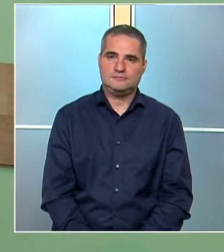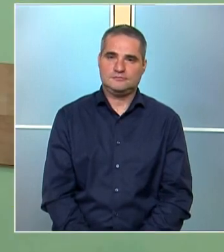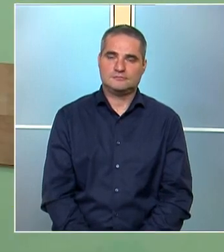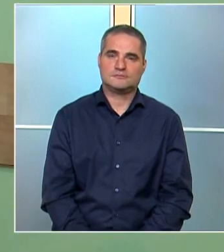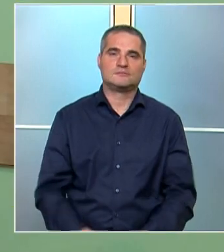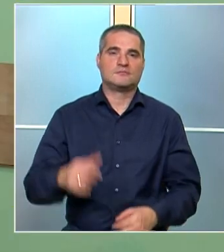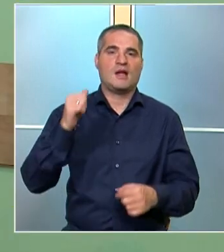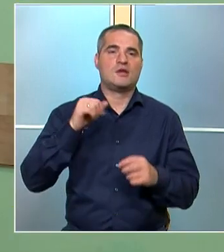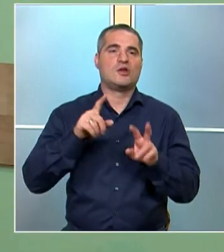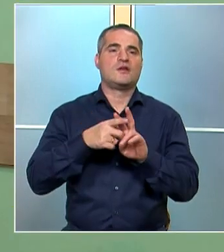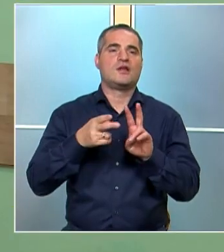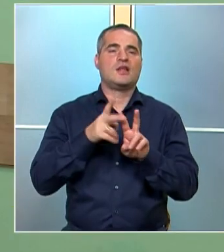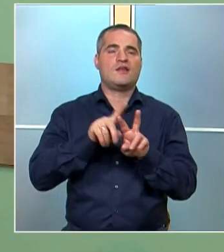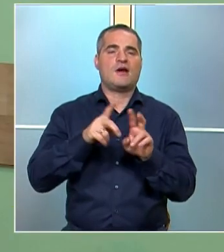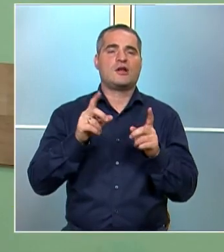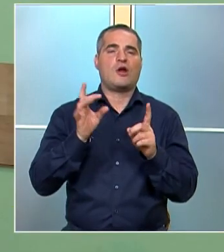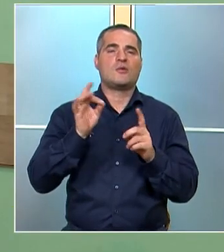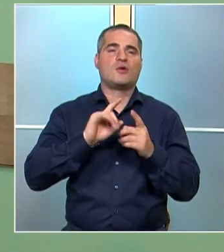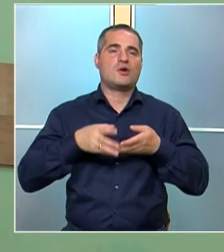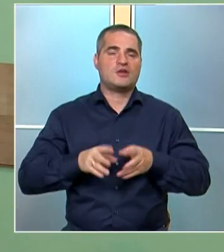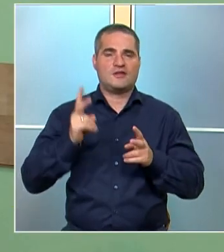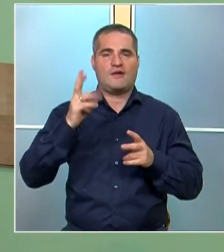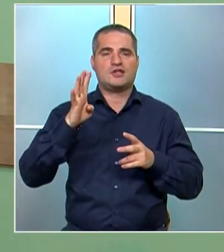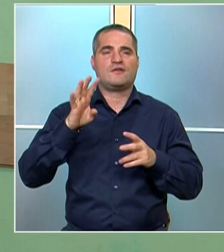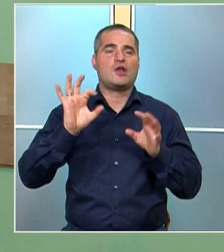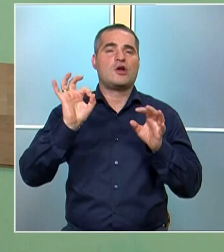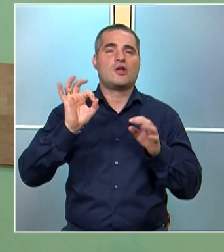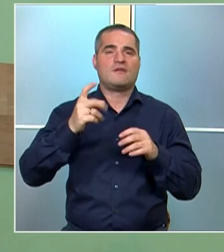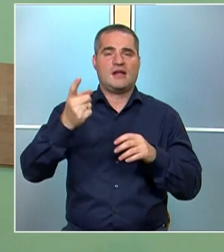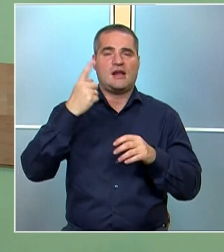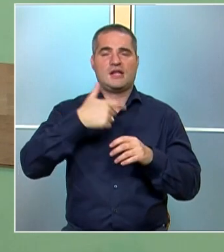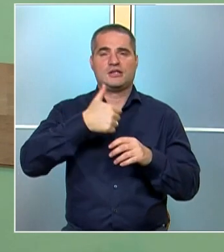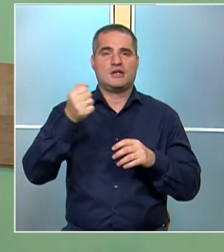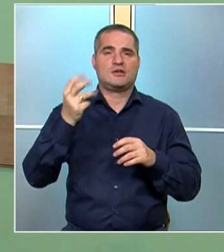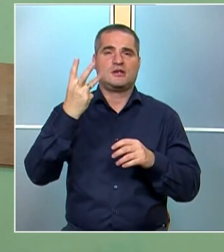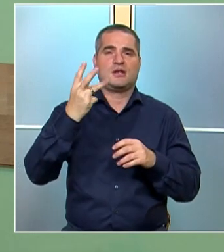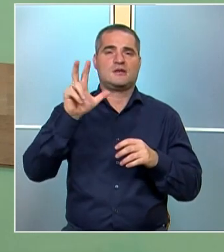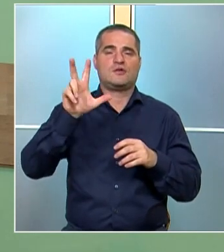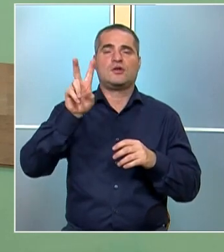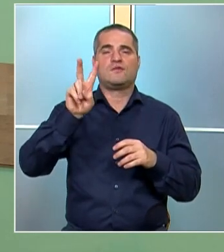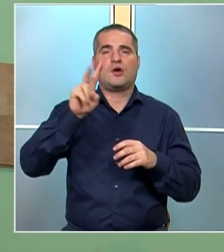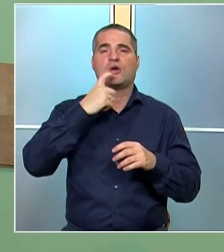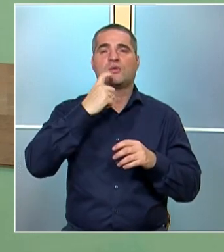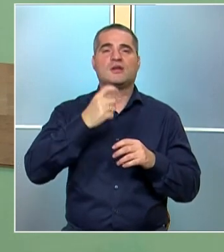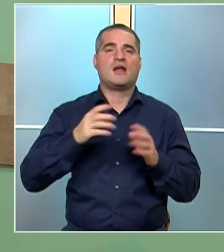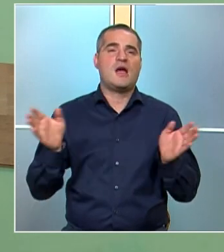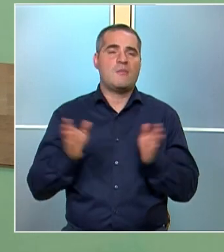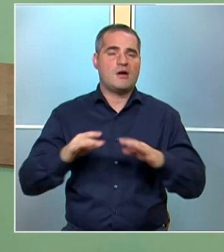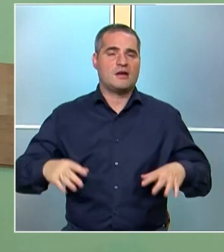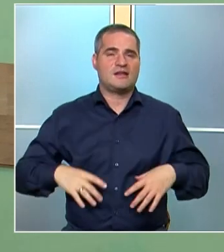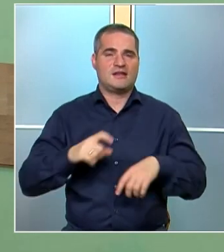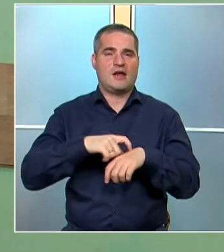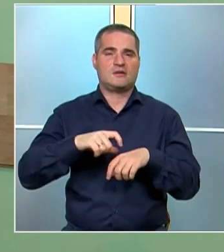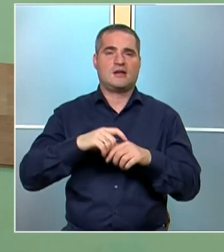Антони Иван Ловенхук е роден на 24 октомври 1632 г. в малкият град